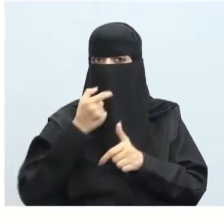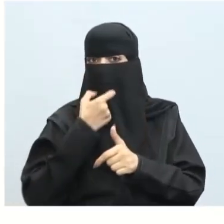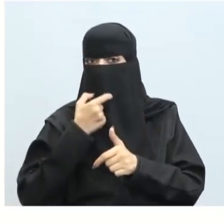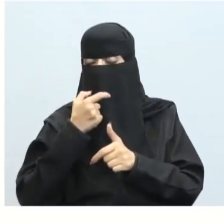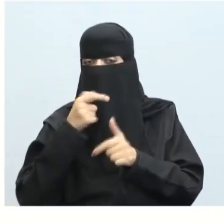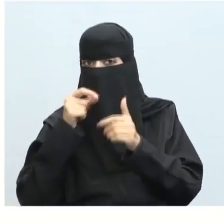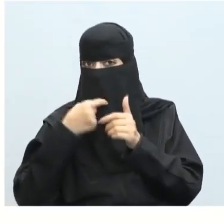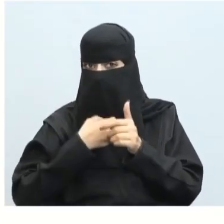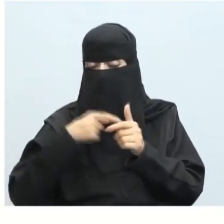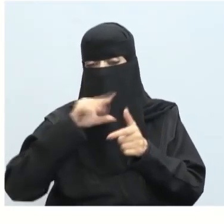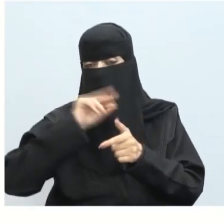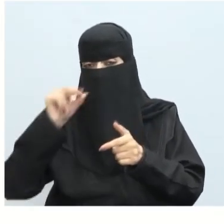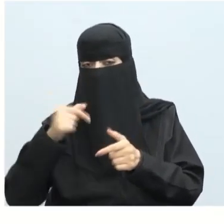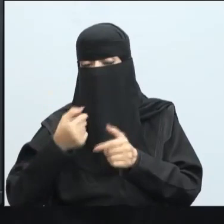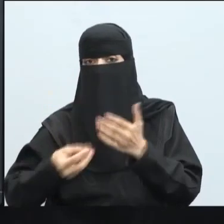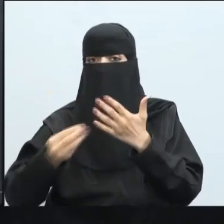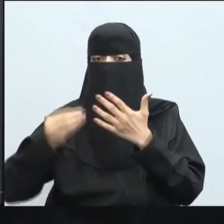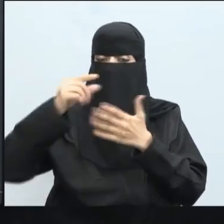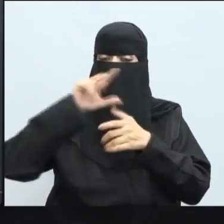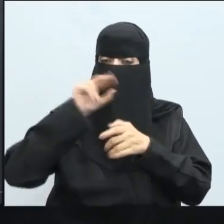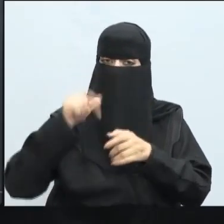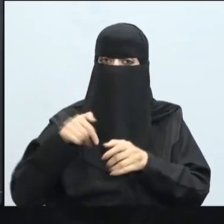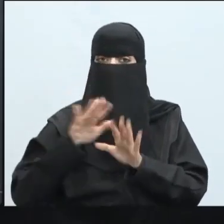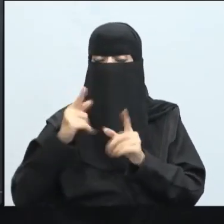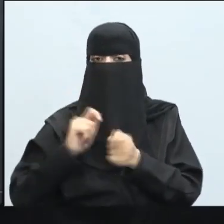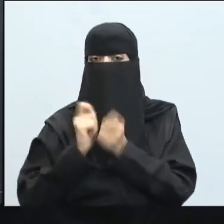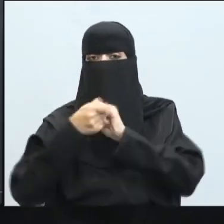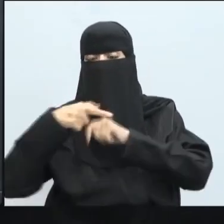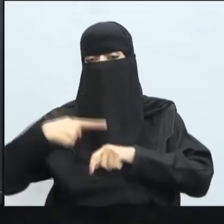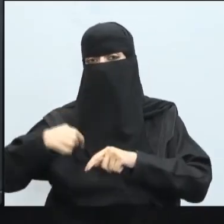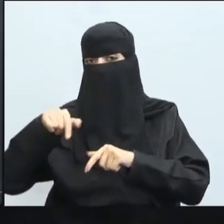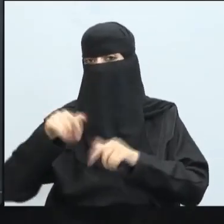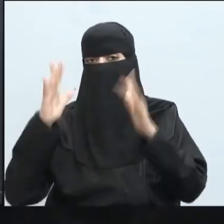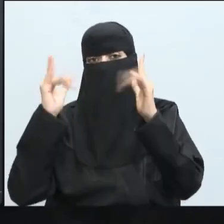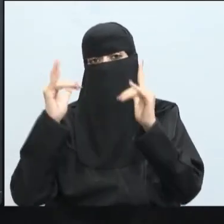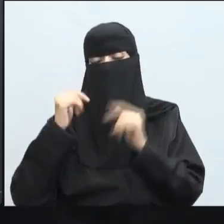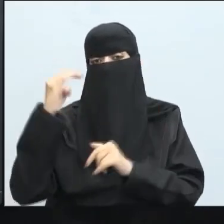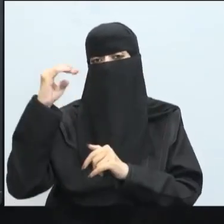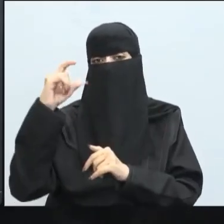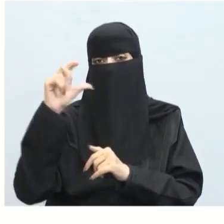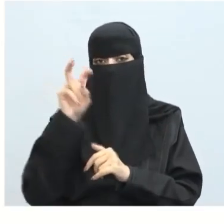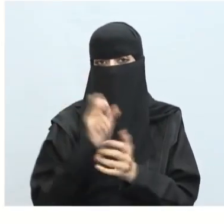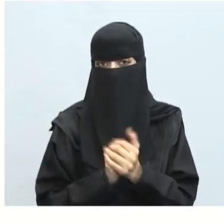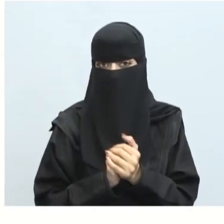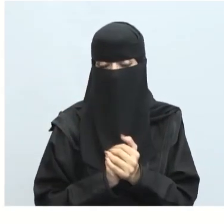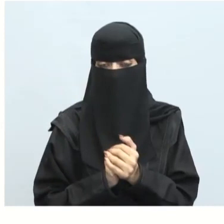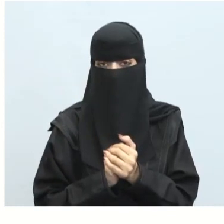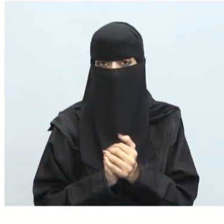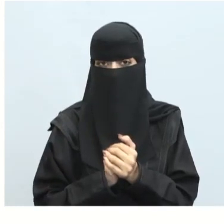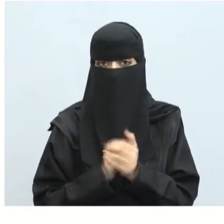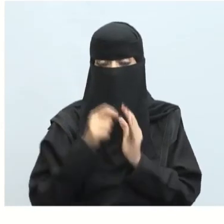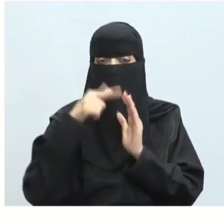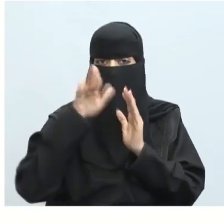لست بكر وأسميته الرياض لست هنا مرة أخرى ستقوم بإضافة لابل وتسميته جدة إضافة لست بكر وتسميته جدة